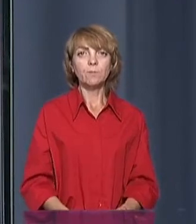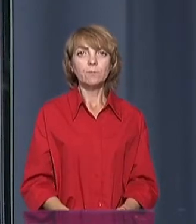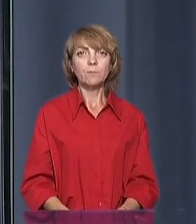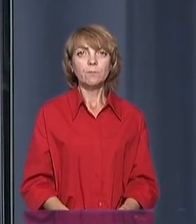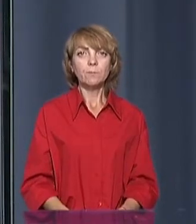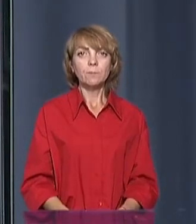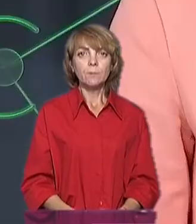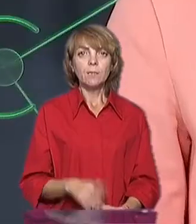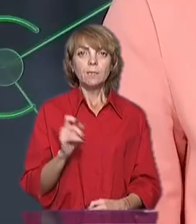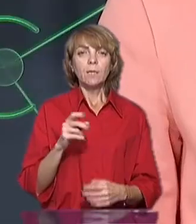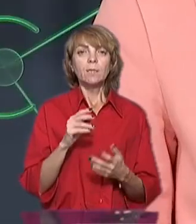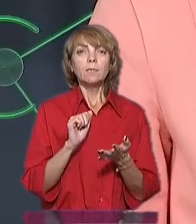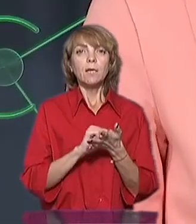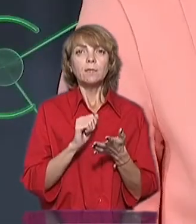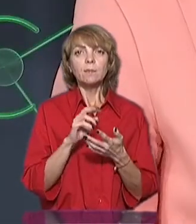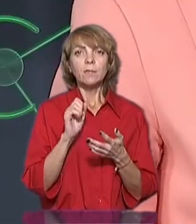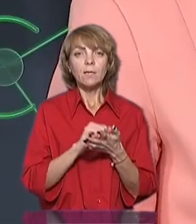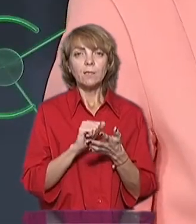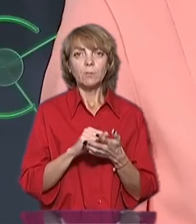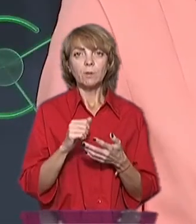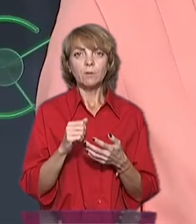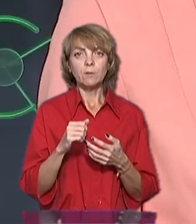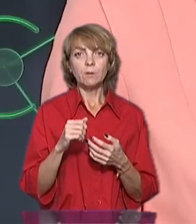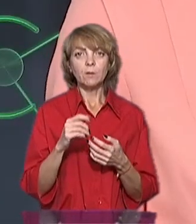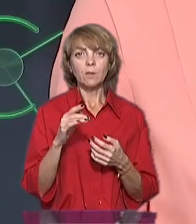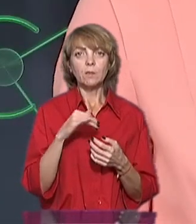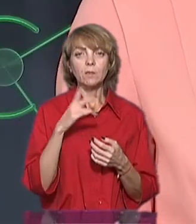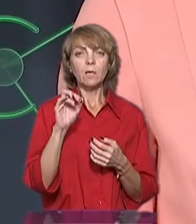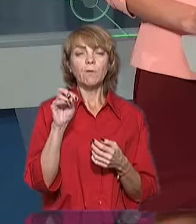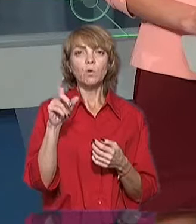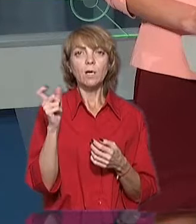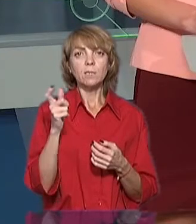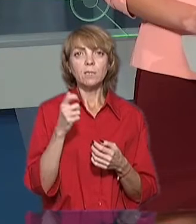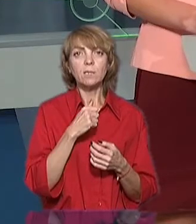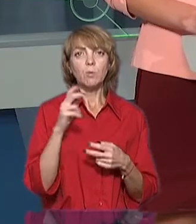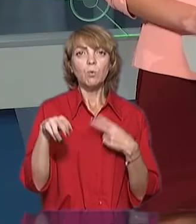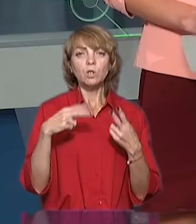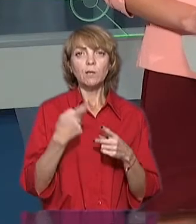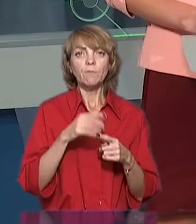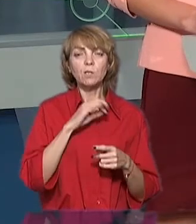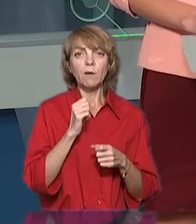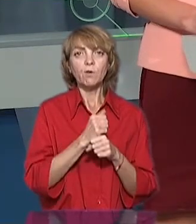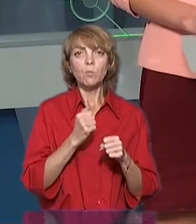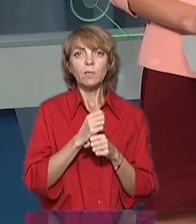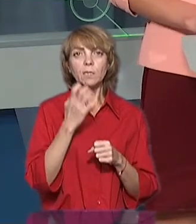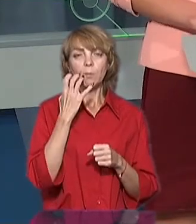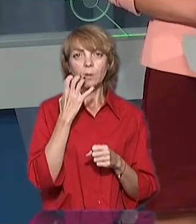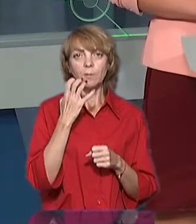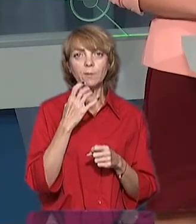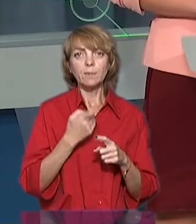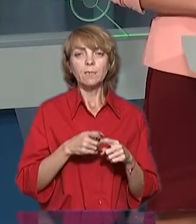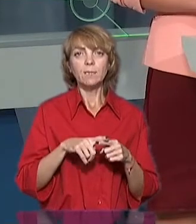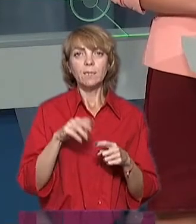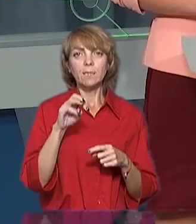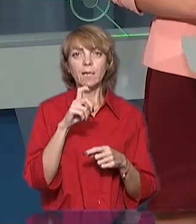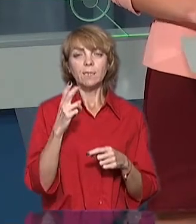населення, іменно населення. За даними НАКНафтогазу, найбільші боржники за газ використані для виробництва тепла. Це